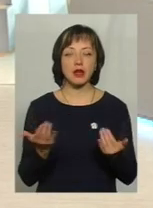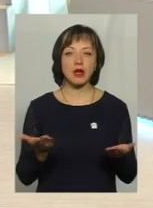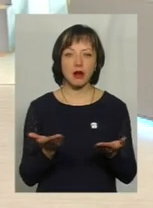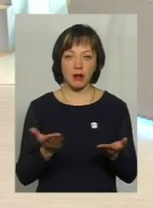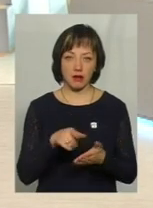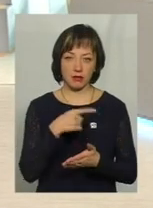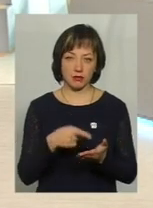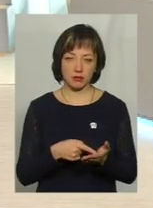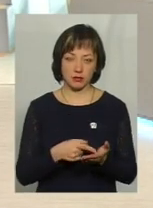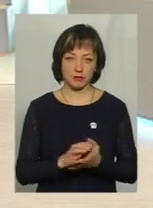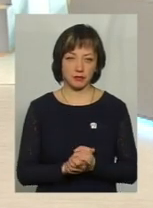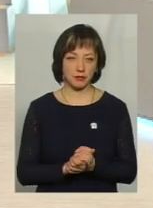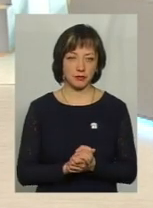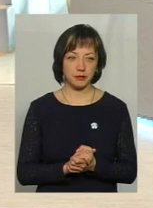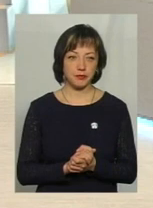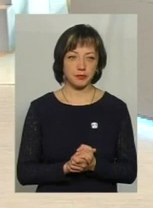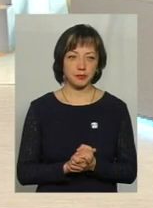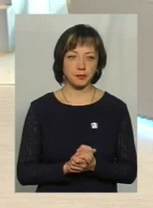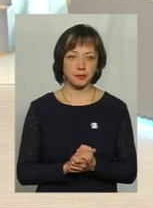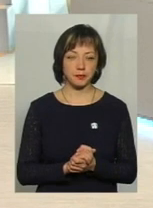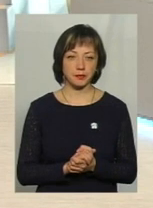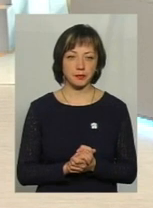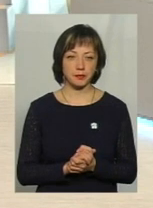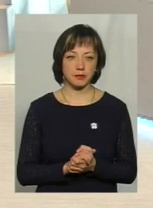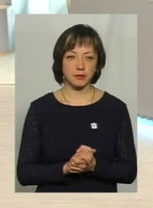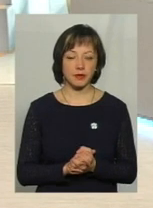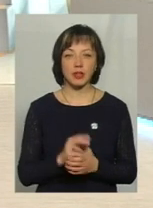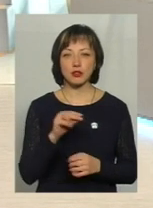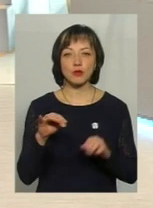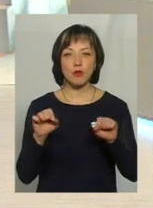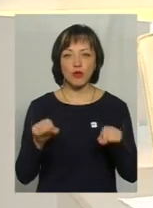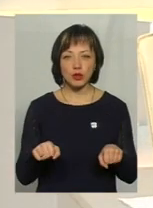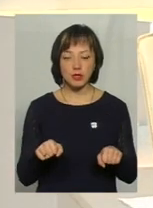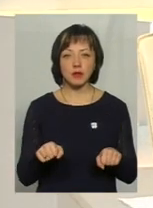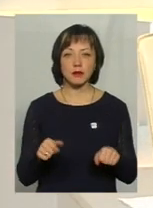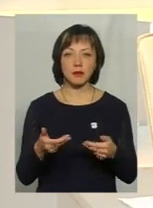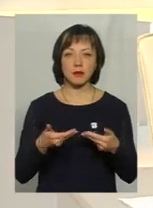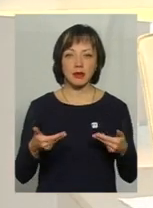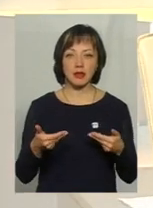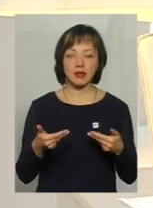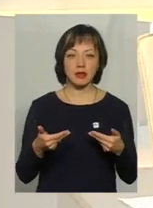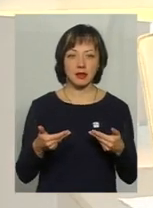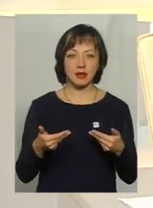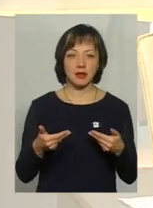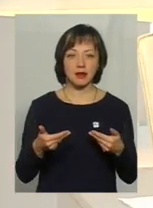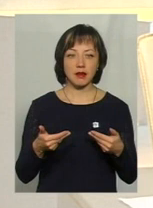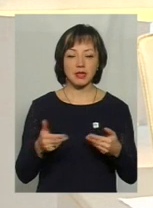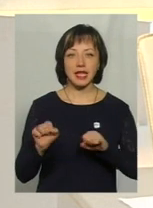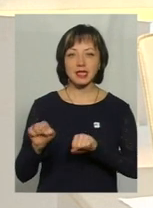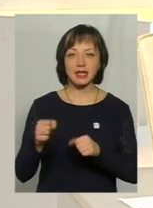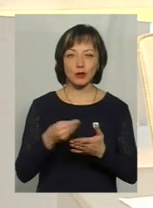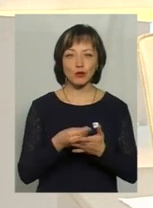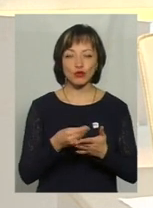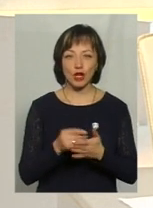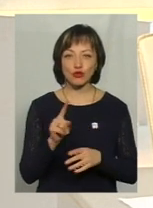І що маємо в цій царині? Чи можемо ми убезпечити казну від того,